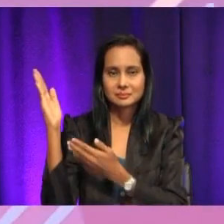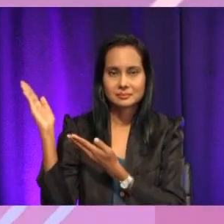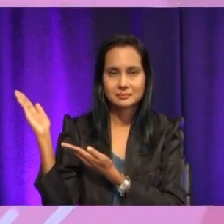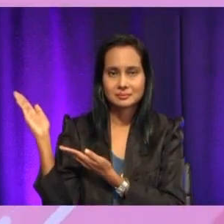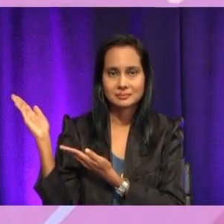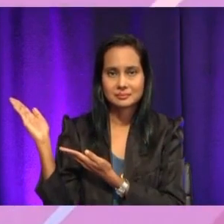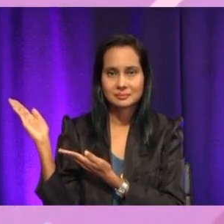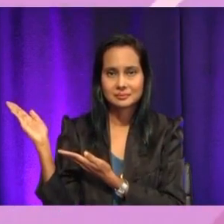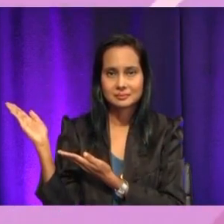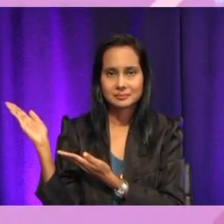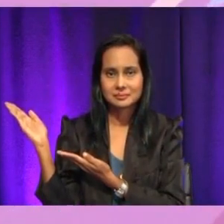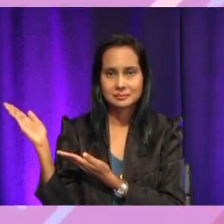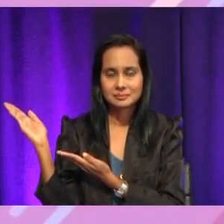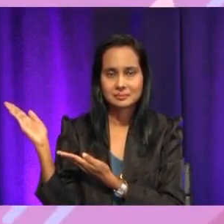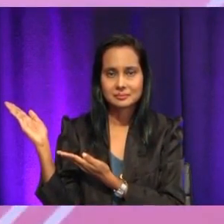Okey.